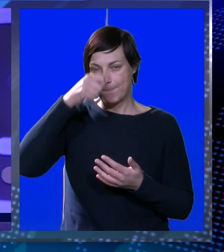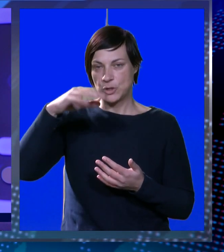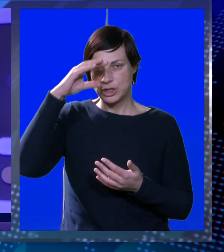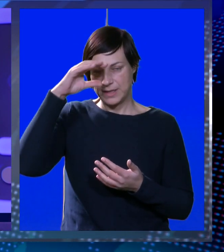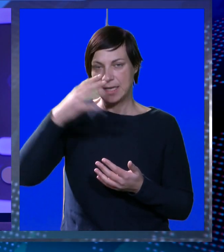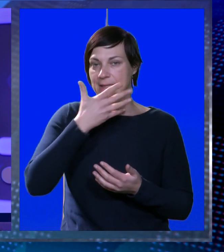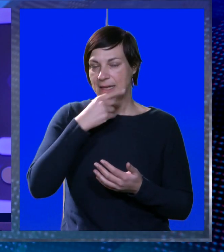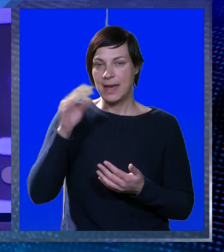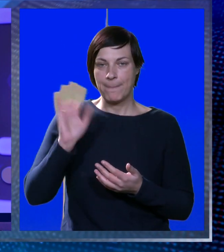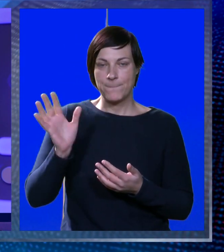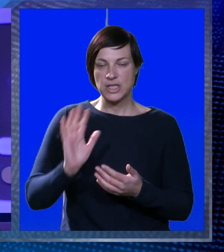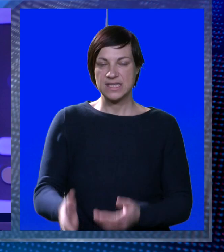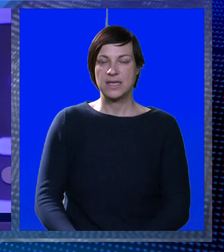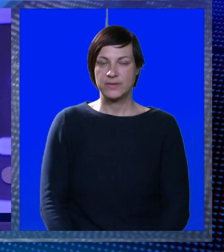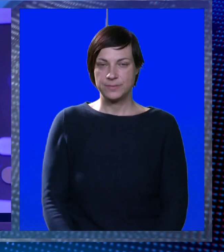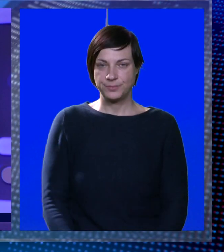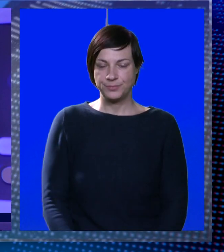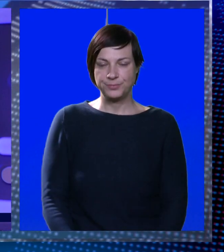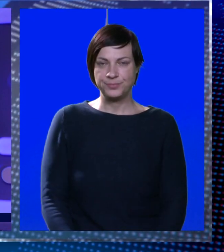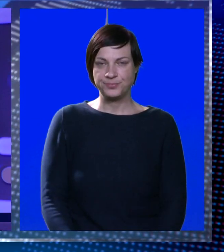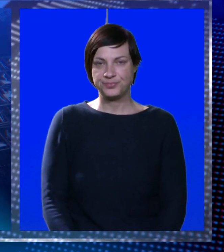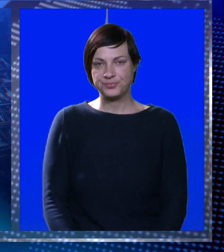tada, poštovani gledatelji, lijep pozdrav!